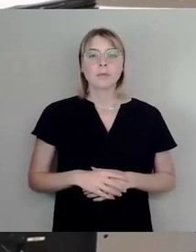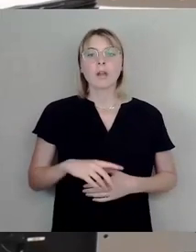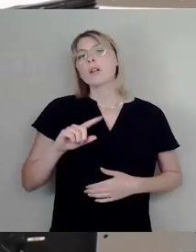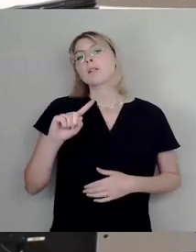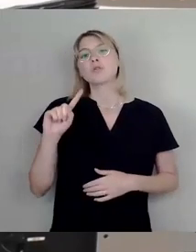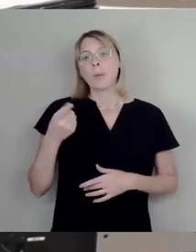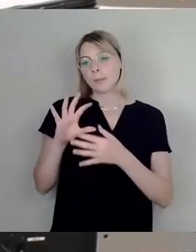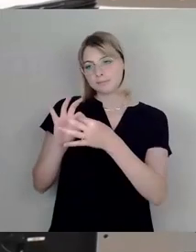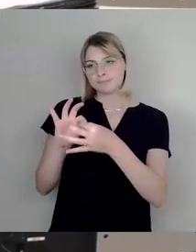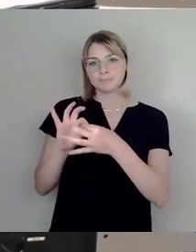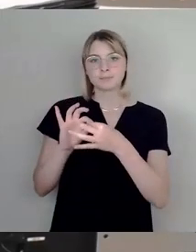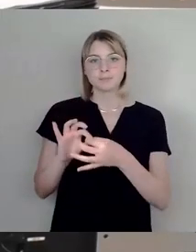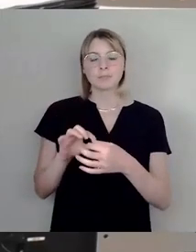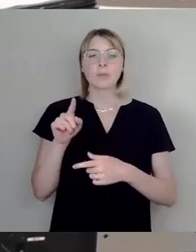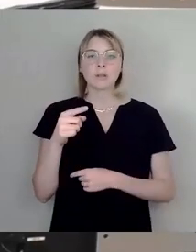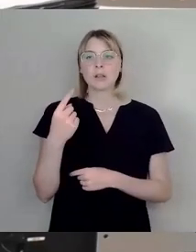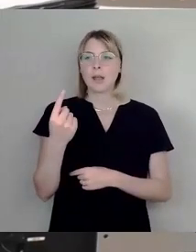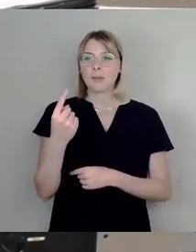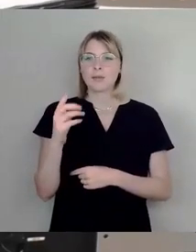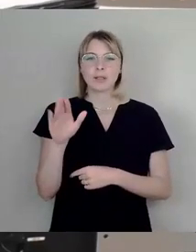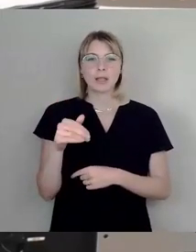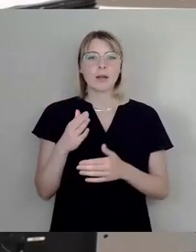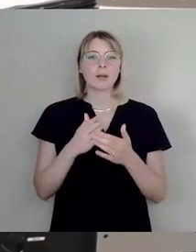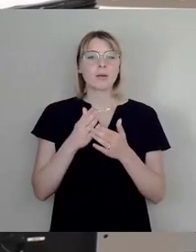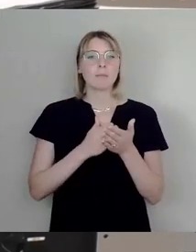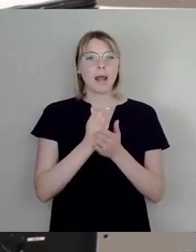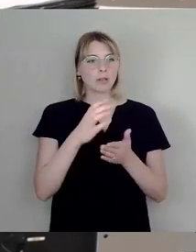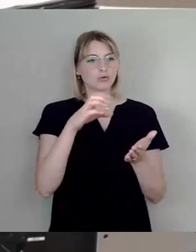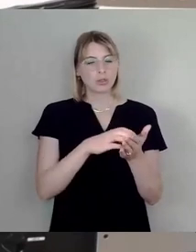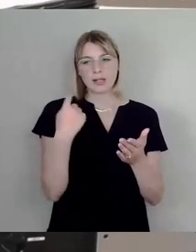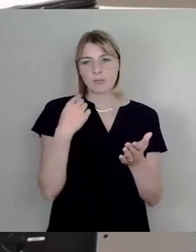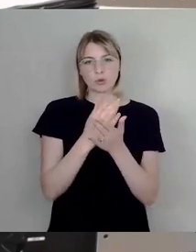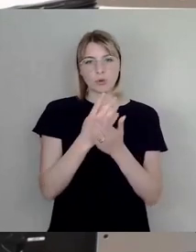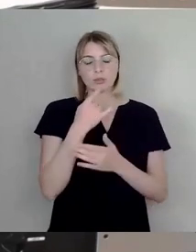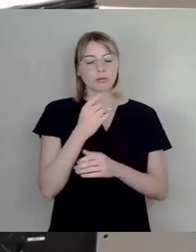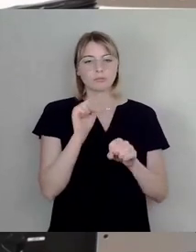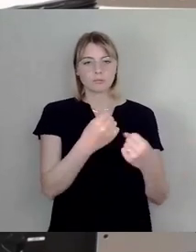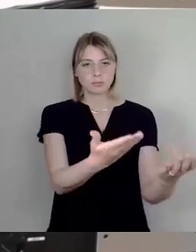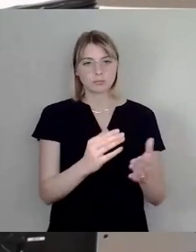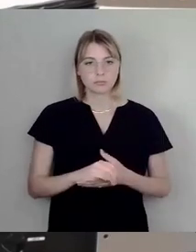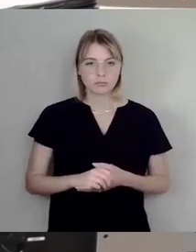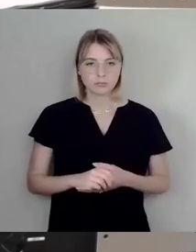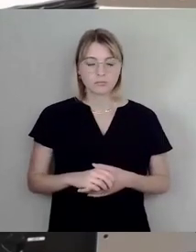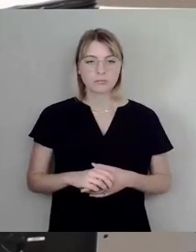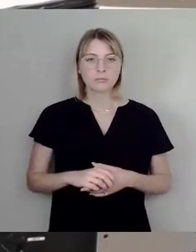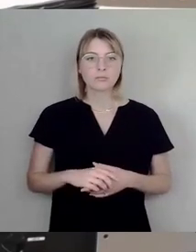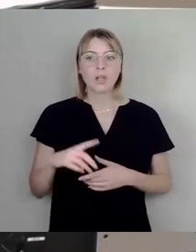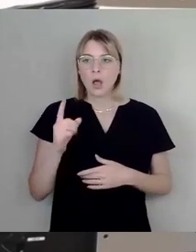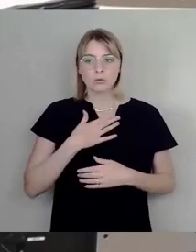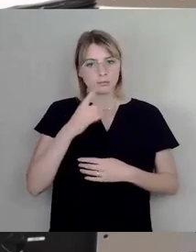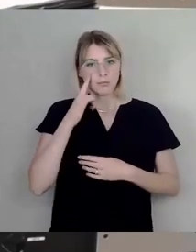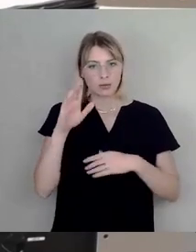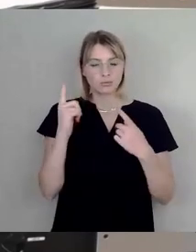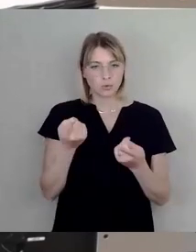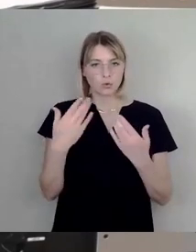Ich habe Ihnen gerade die Bilder an die Wand geworfen, dass es die Planer der Stadt offensichtlich nicht können. Das ist ganz klar. Und da muss man mal auch eine Meinung dazu äußern. Man muss mal